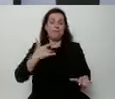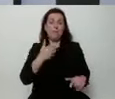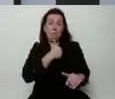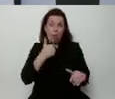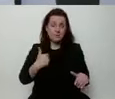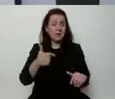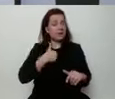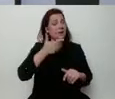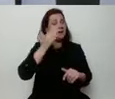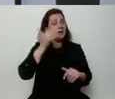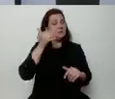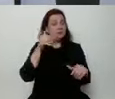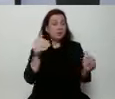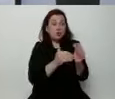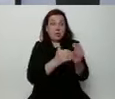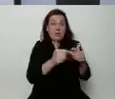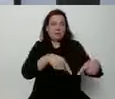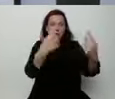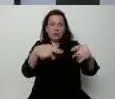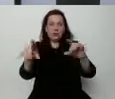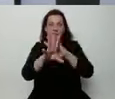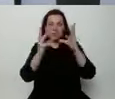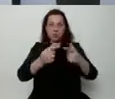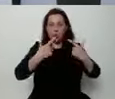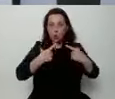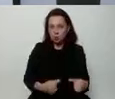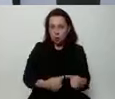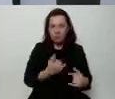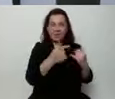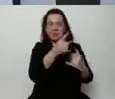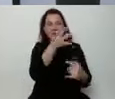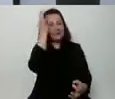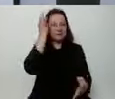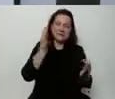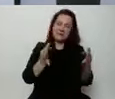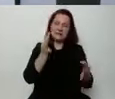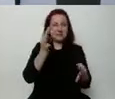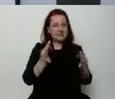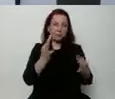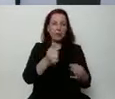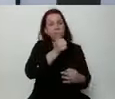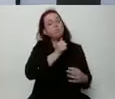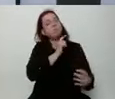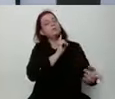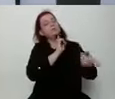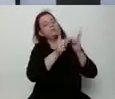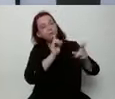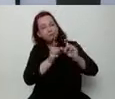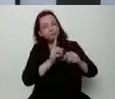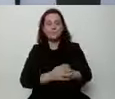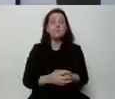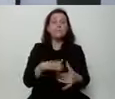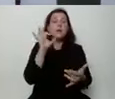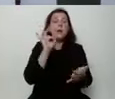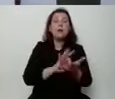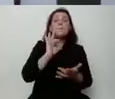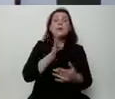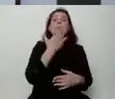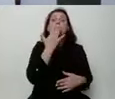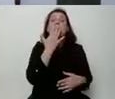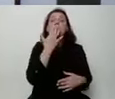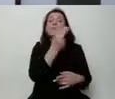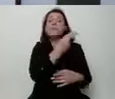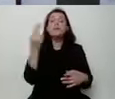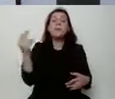i będę się starał dotrzeć do tych, którzy przekonani nie są. Przede wszystkim będę na pewno mówił o polskiej wsi, dlatego,